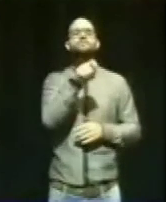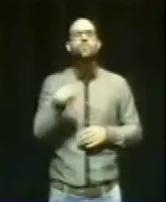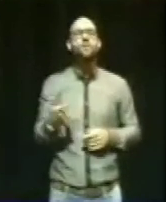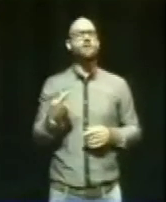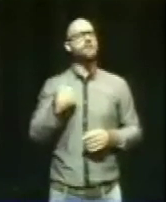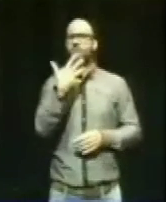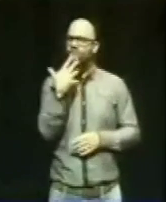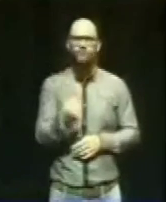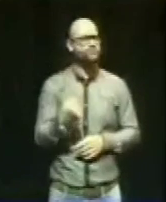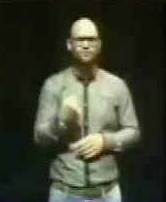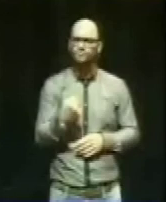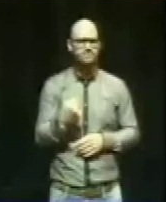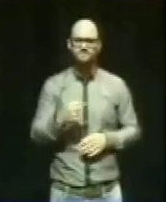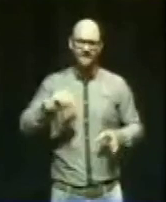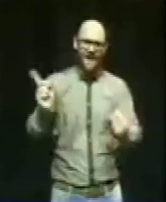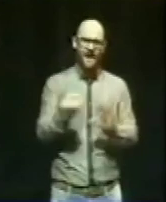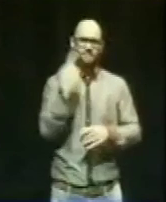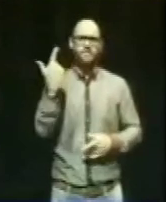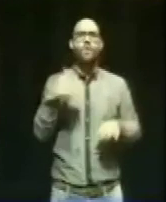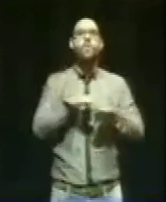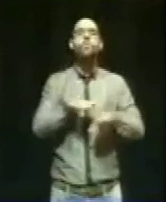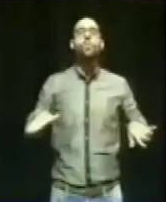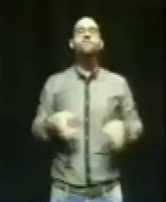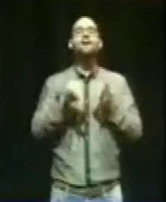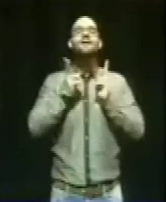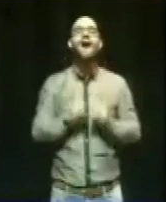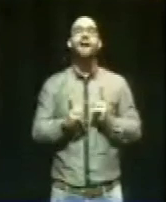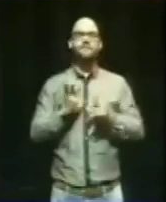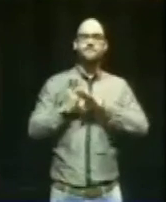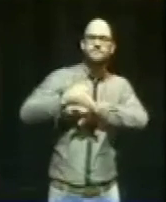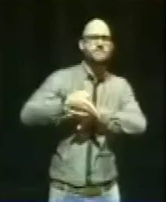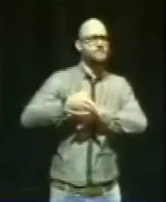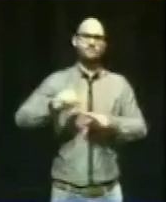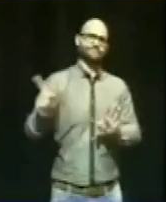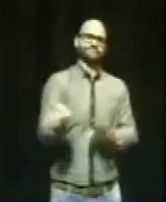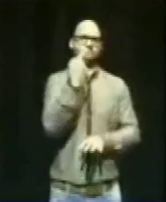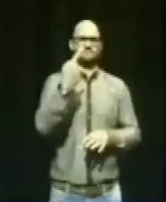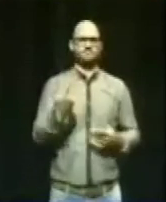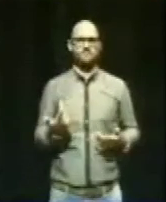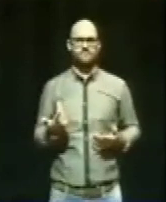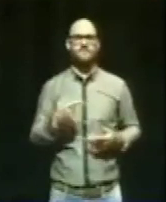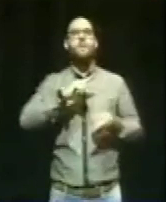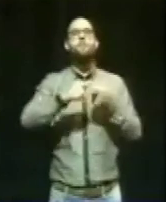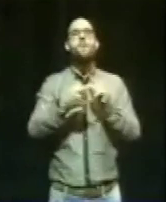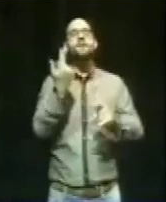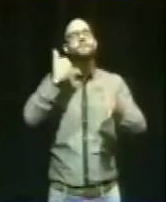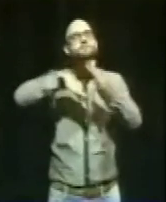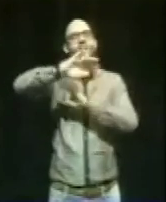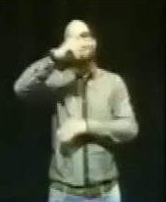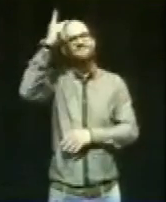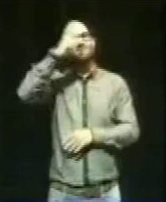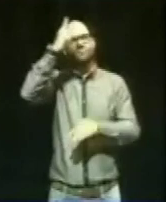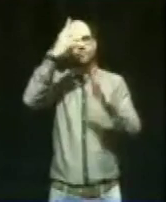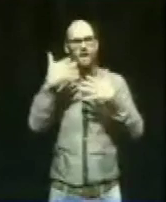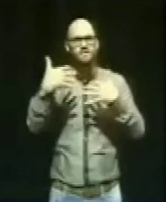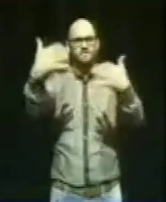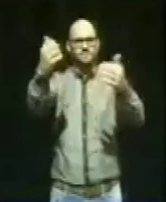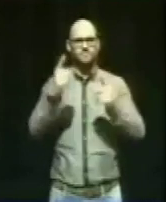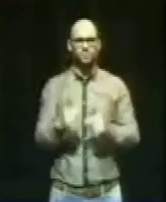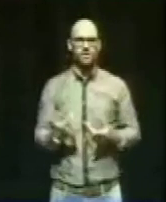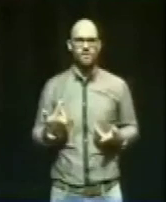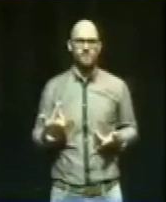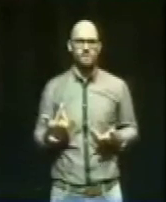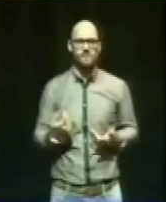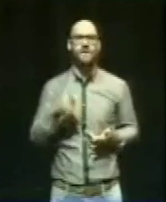Grundrechte eingeschränkt haben wollen, weil wir Politik versprähbar machen wollen und Demokratie